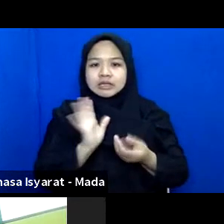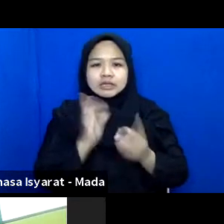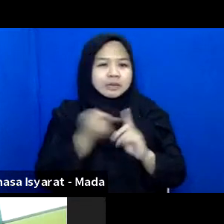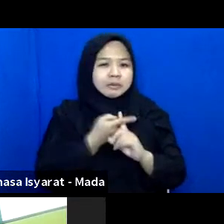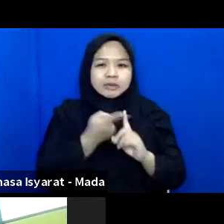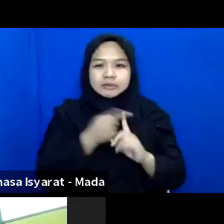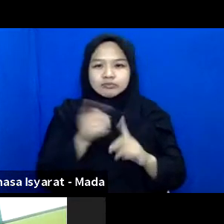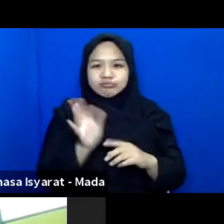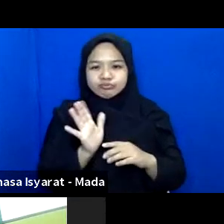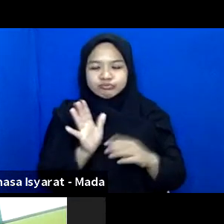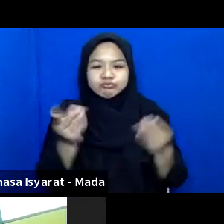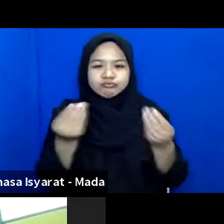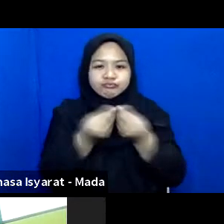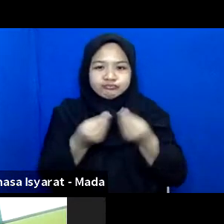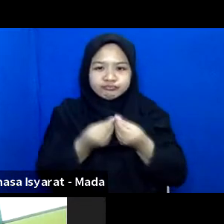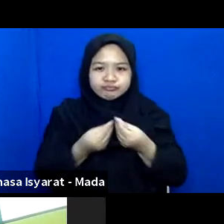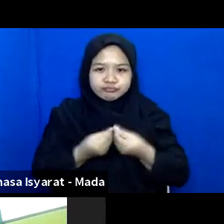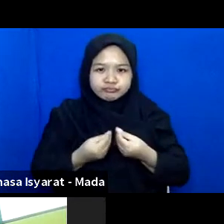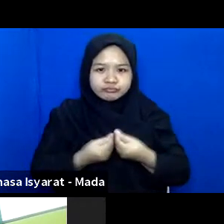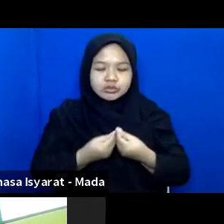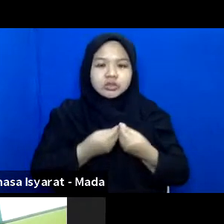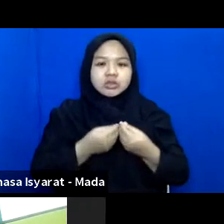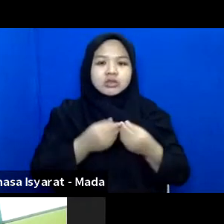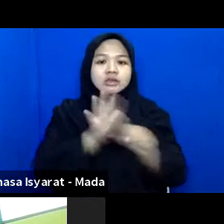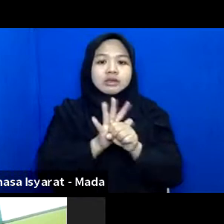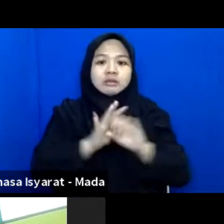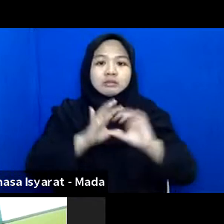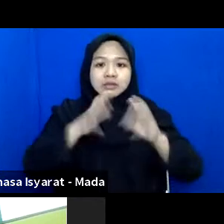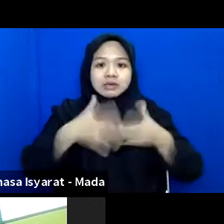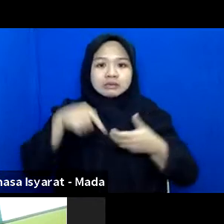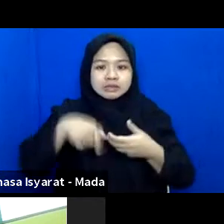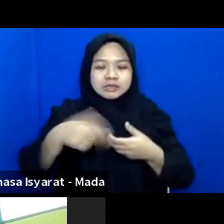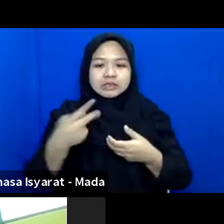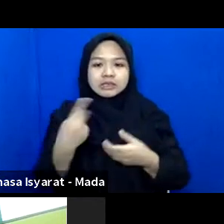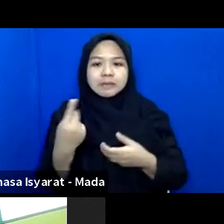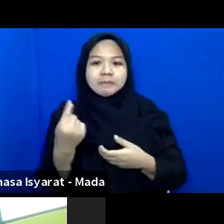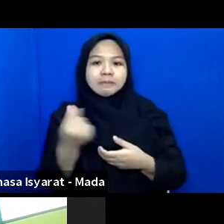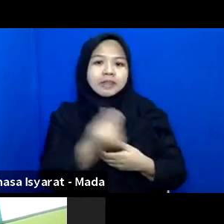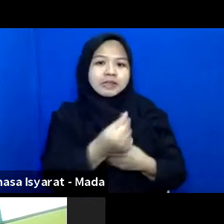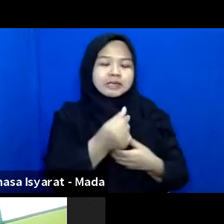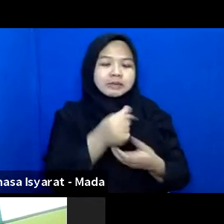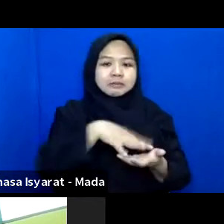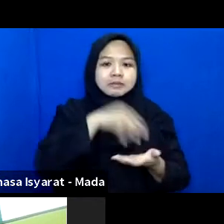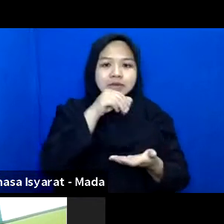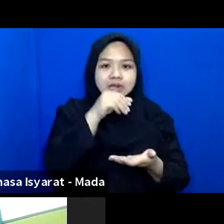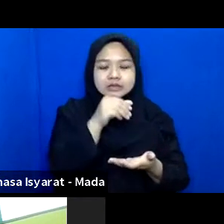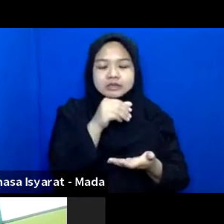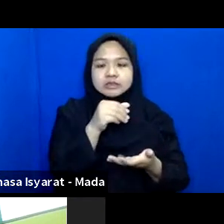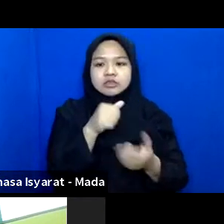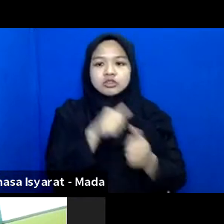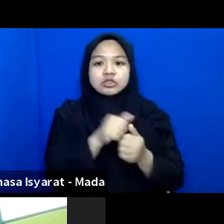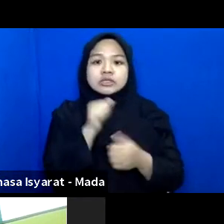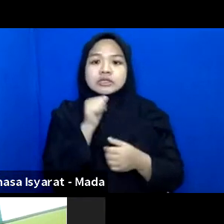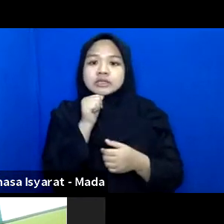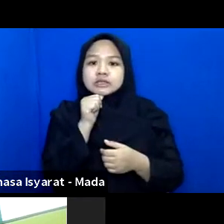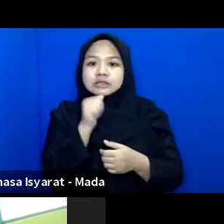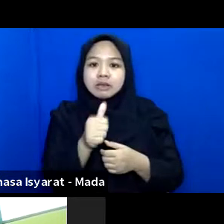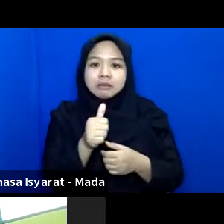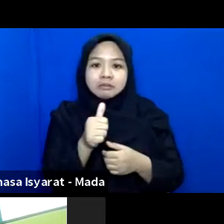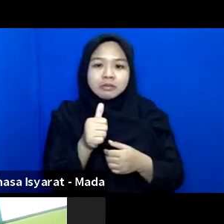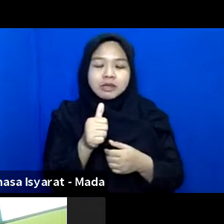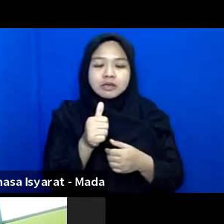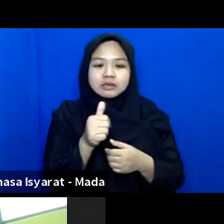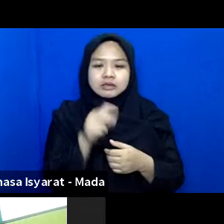Dikumpulkan Kemudian Pada Saat Pandemi Ini Kita Belikan Beras Kemudian Siapa Yang Sangat